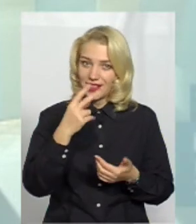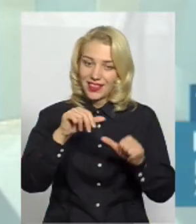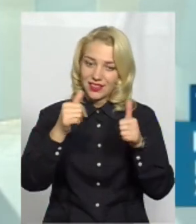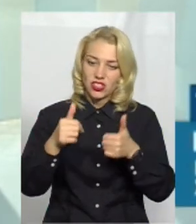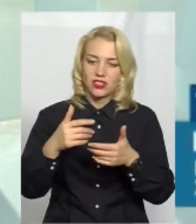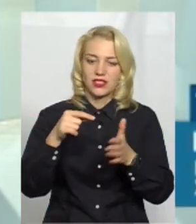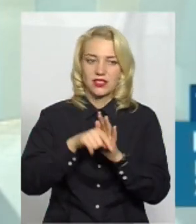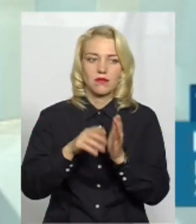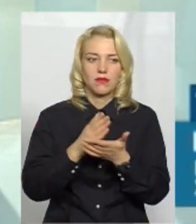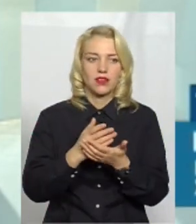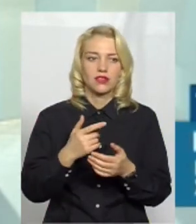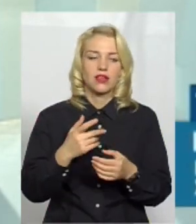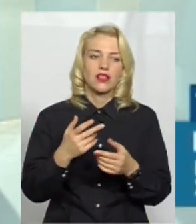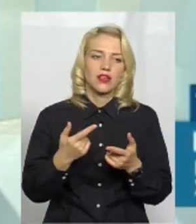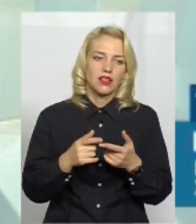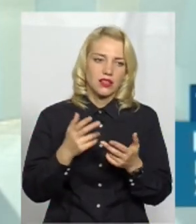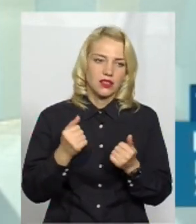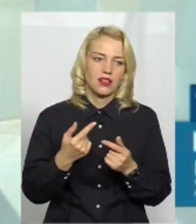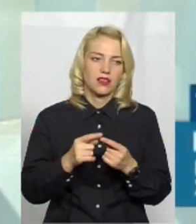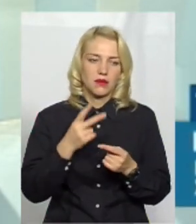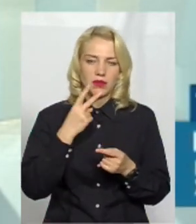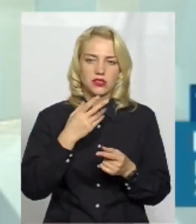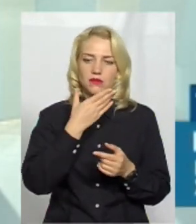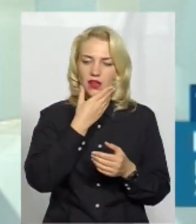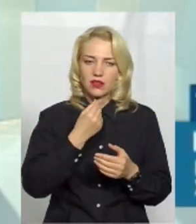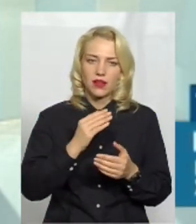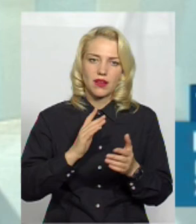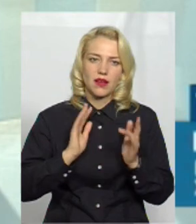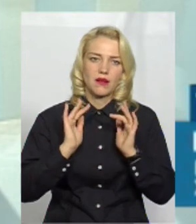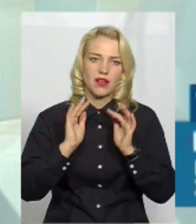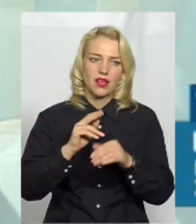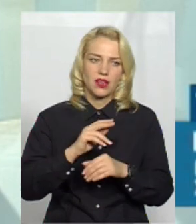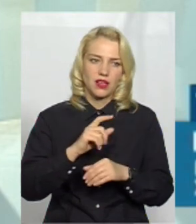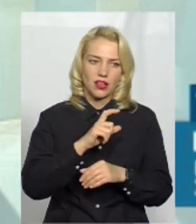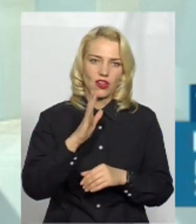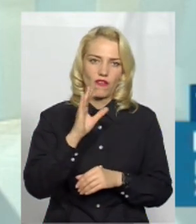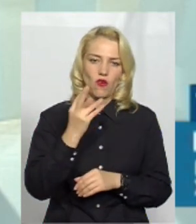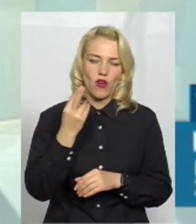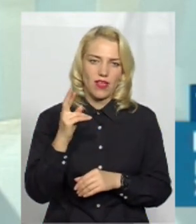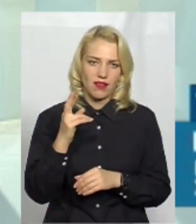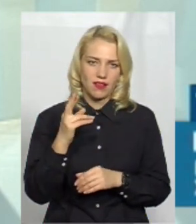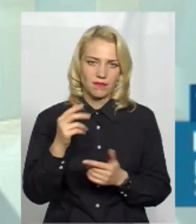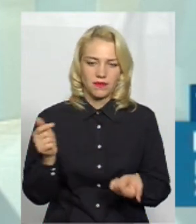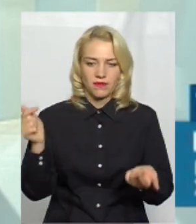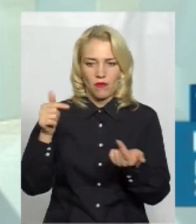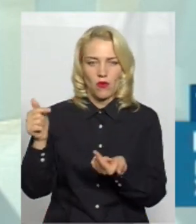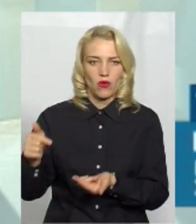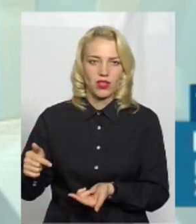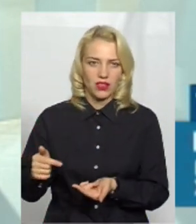звичайно, люблять всіх хвойні висаджувати. Ми бачимо в парку Чекмана оця алея, там більше хвойних і поєднуються